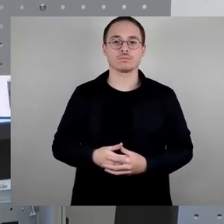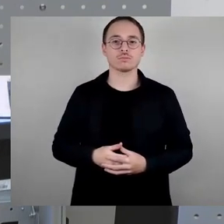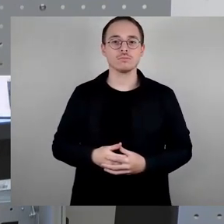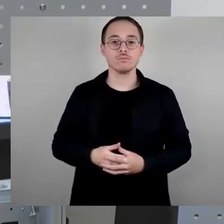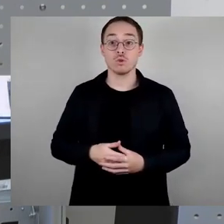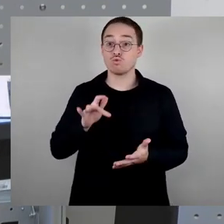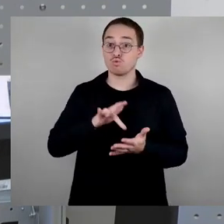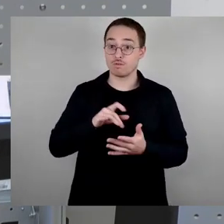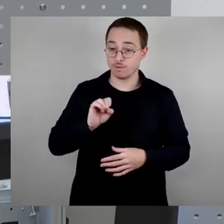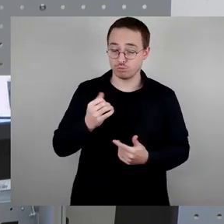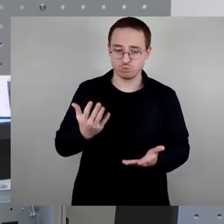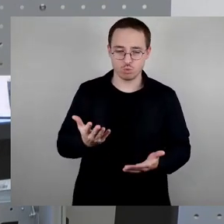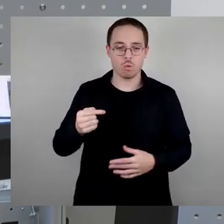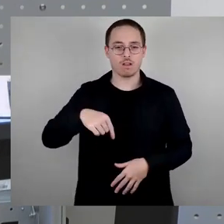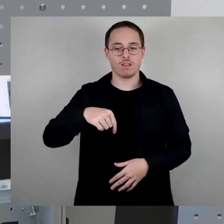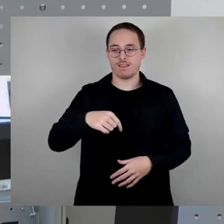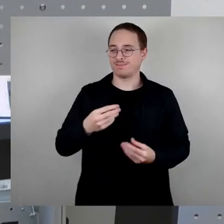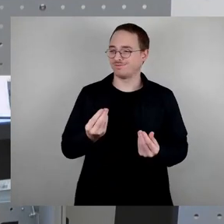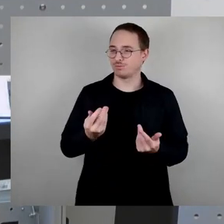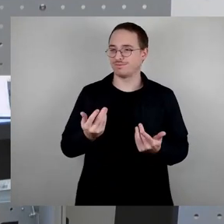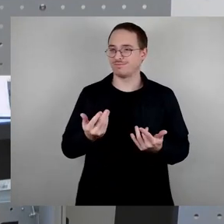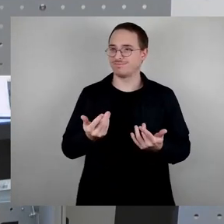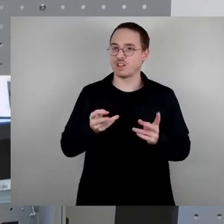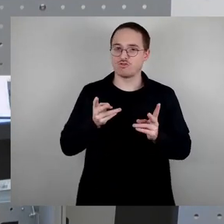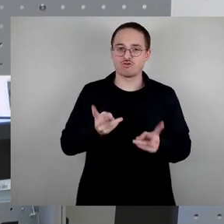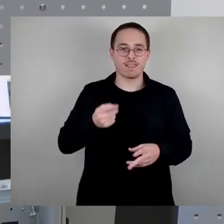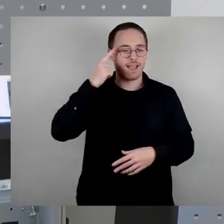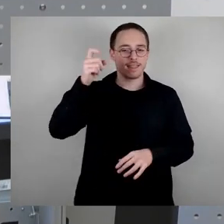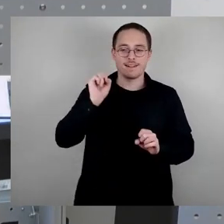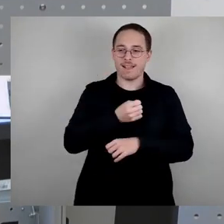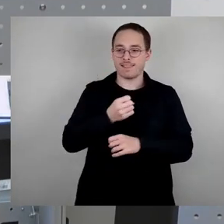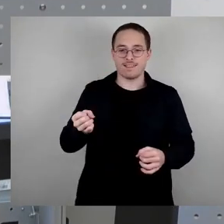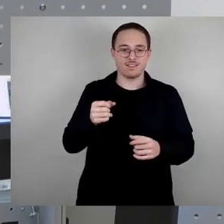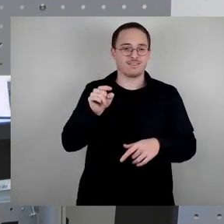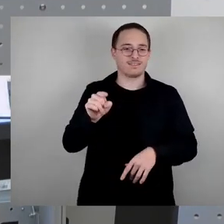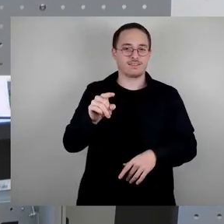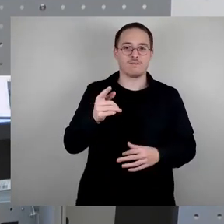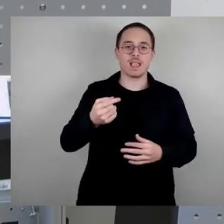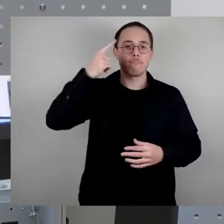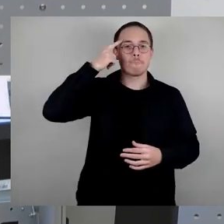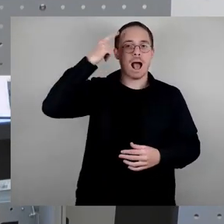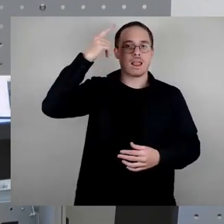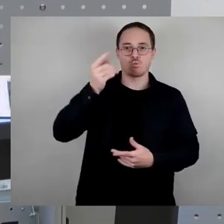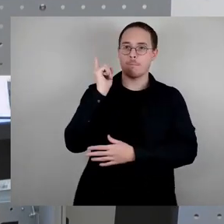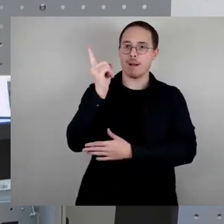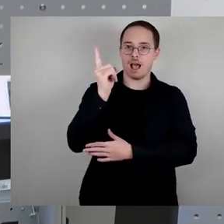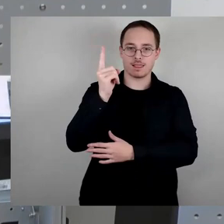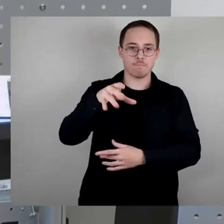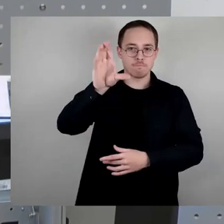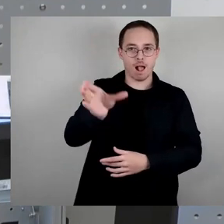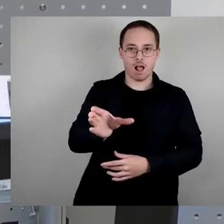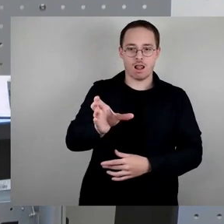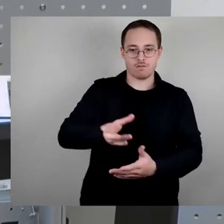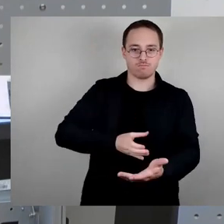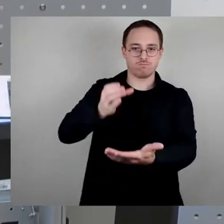gelungen ist, ein würdiges Mahnmal an dieser historischen Stelle auf den Weg zu bringen. Bisher diente eben nur eine Inschrift am